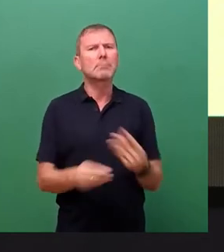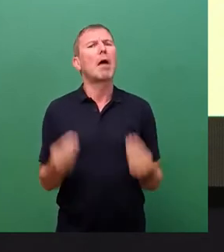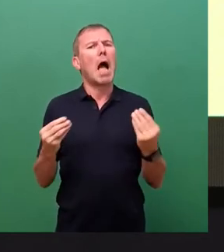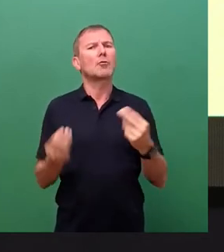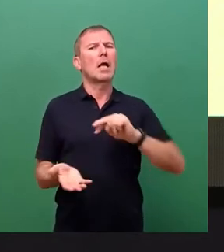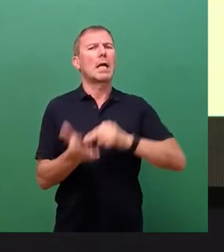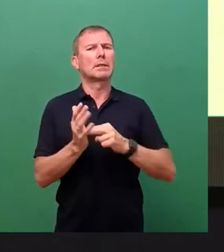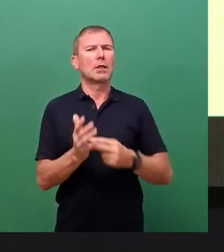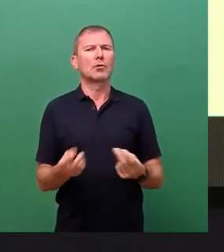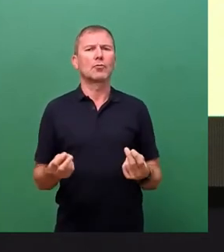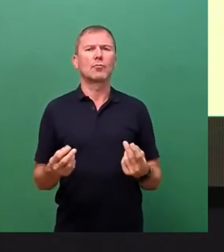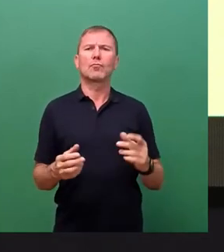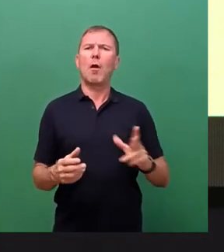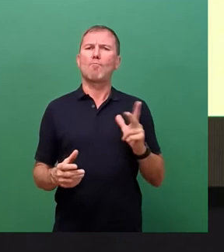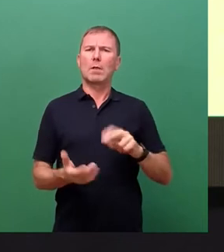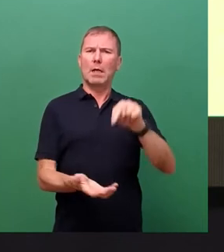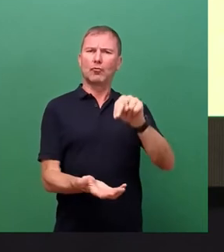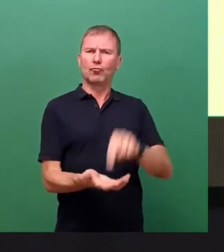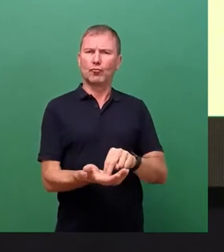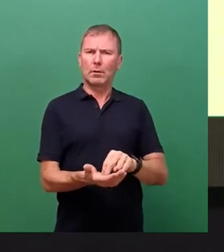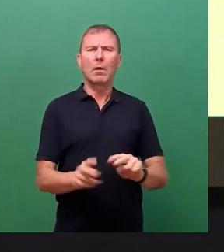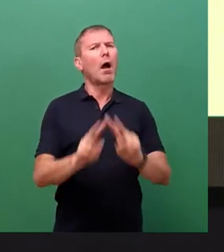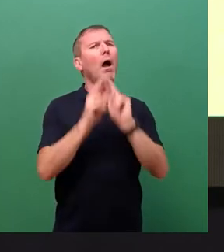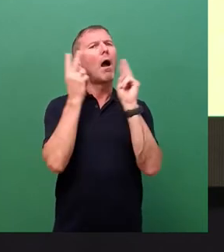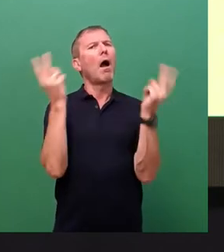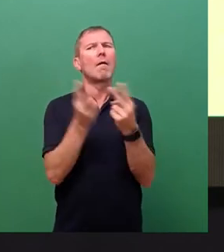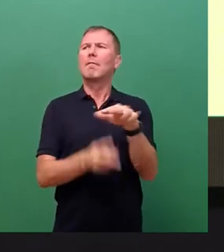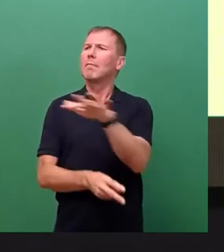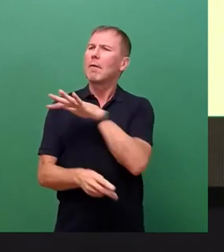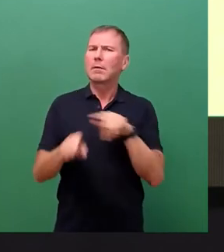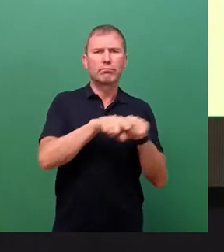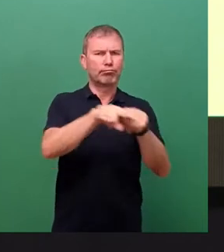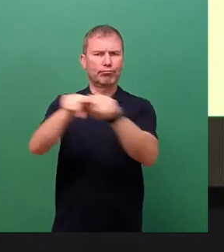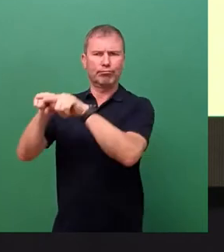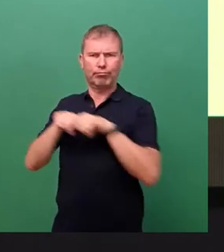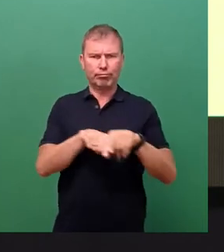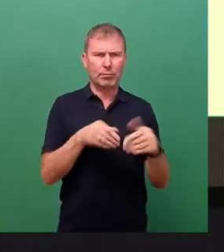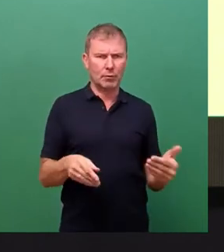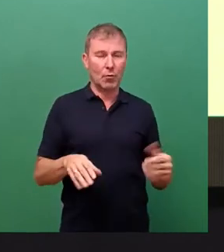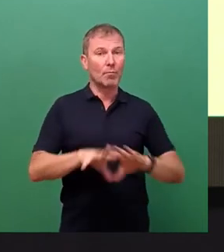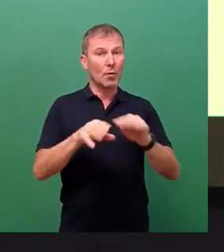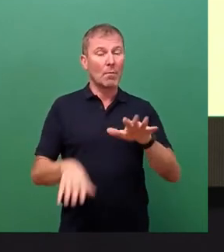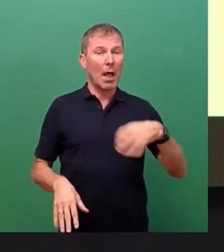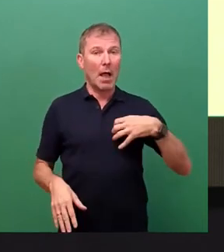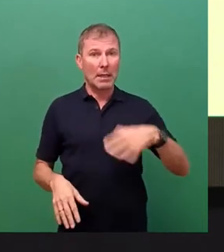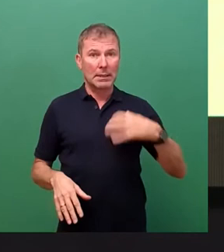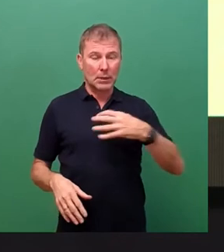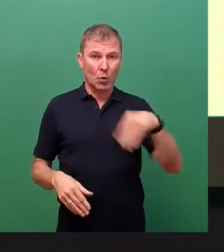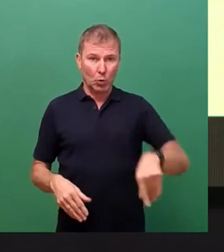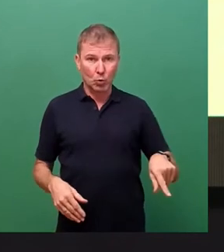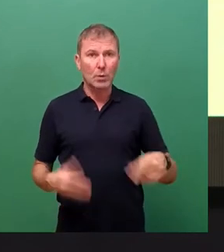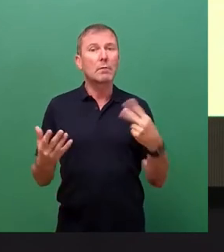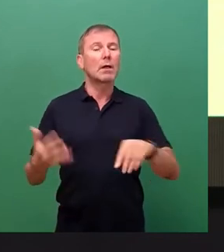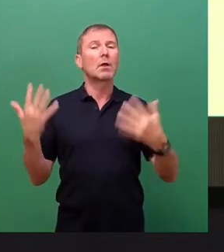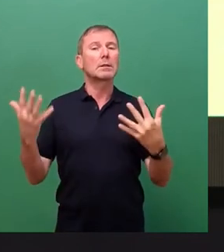Technik, die dem weltweiten Standort entsprechen. Die komplette Anlage in Dresden-Süd wurde 2010 neu